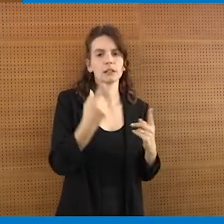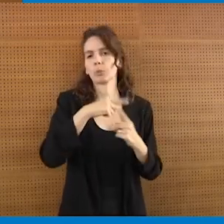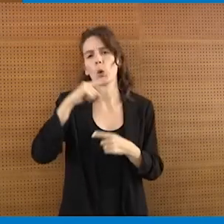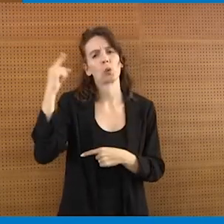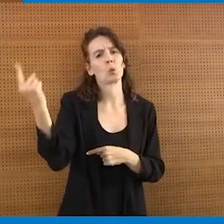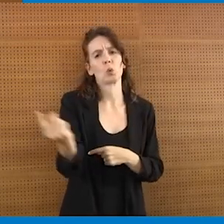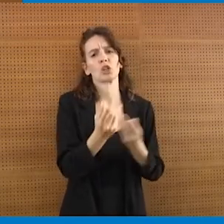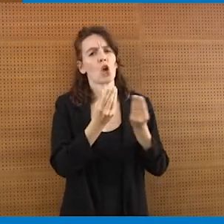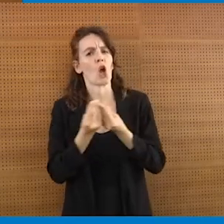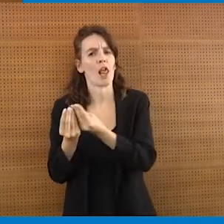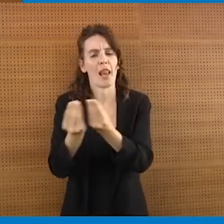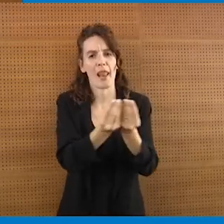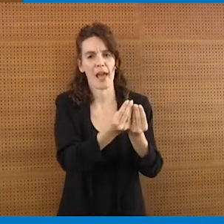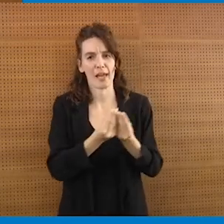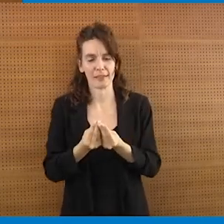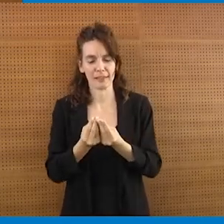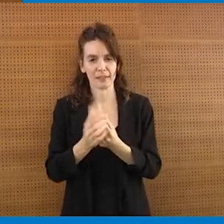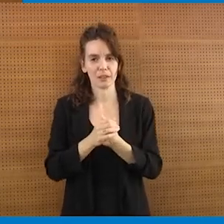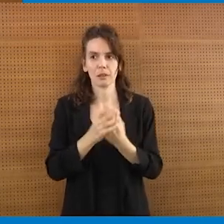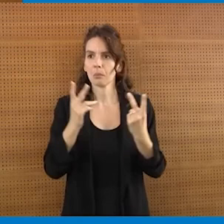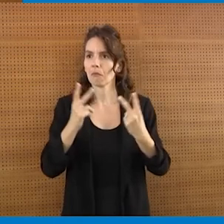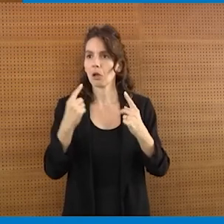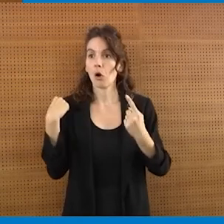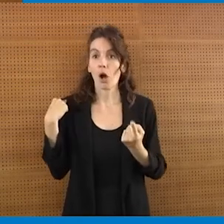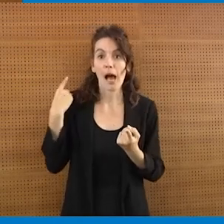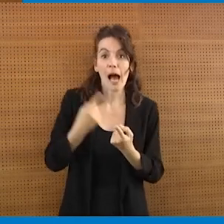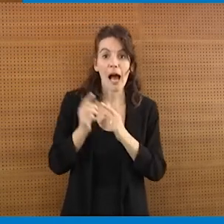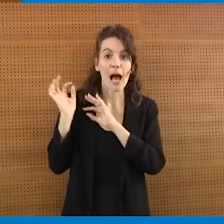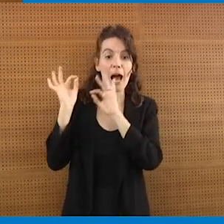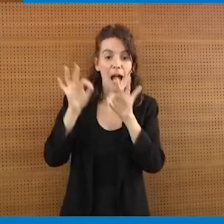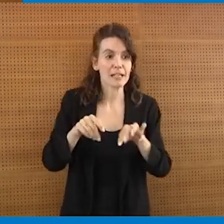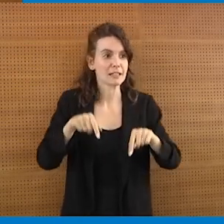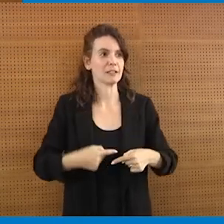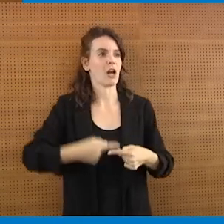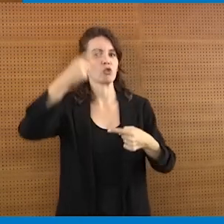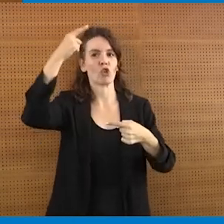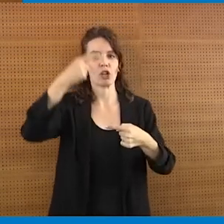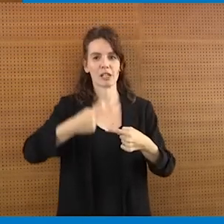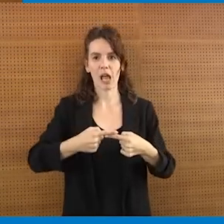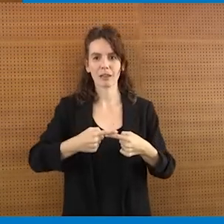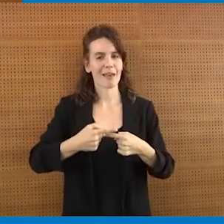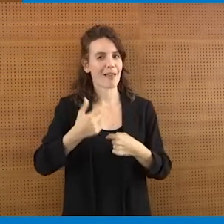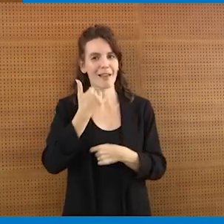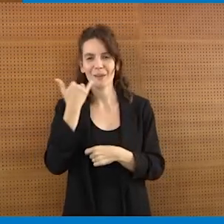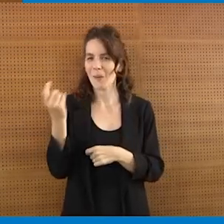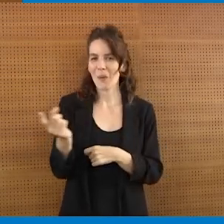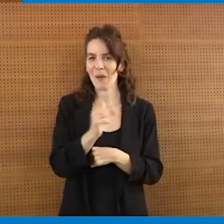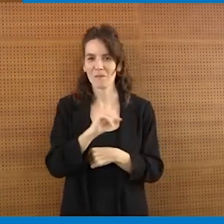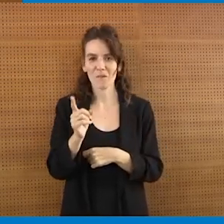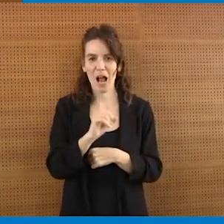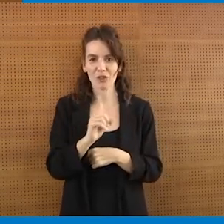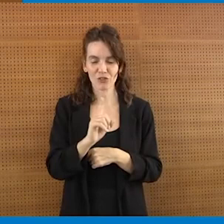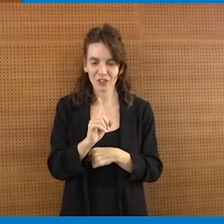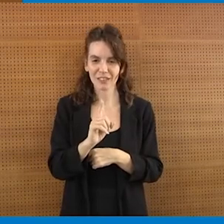credo che oggi non sia, come dire, non fosse scontato arrivare a questa giornata con questo focus, con questo diciamo carotaggio